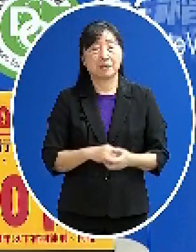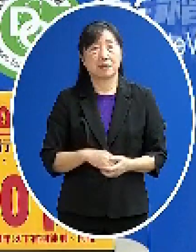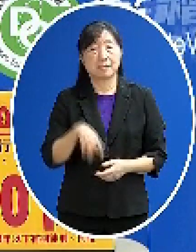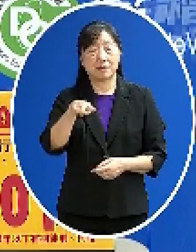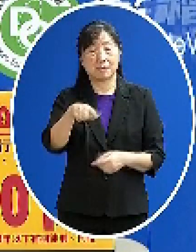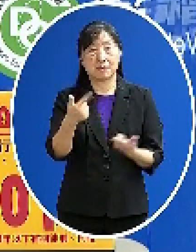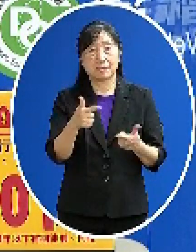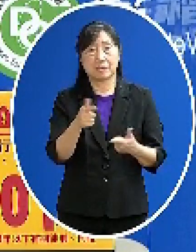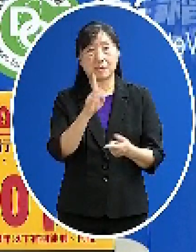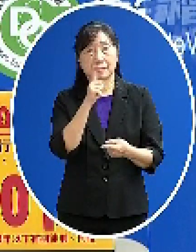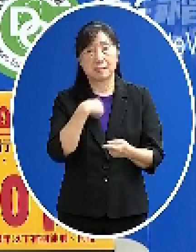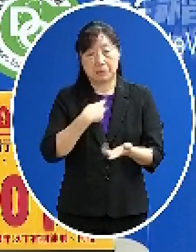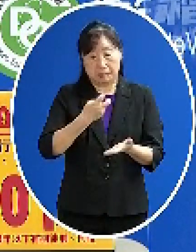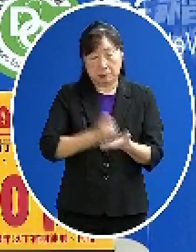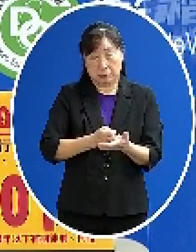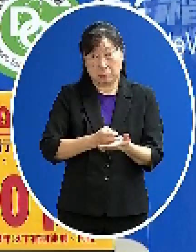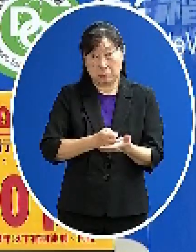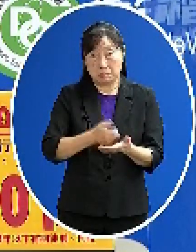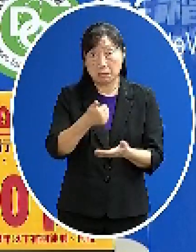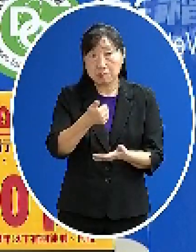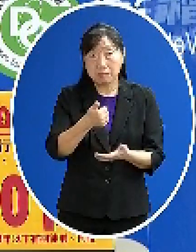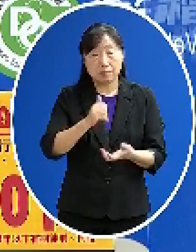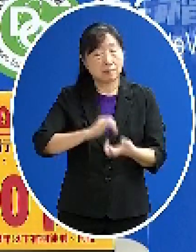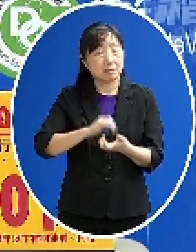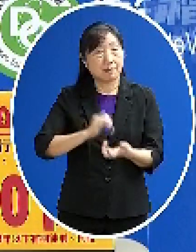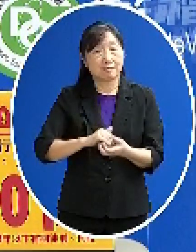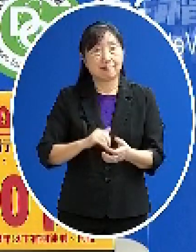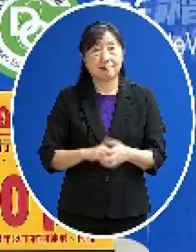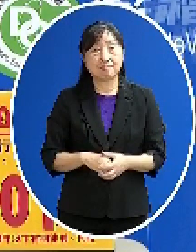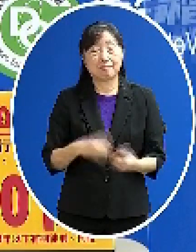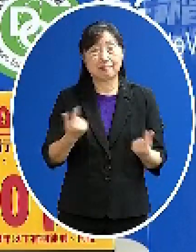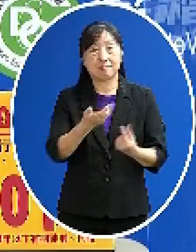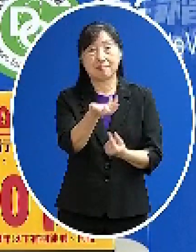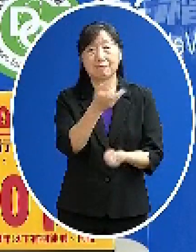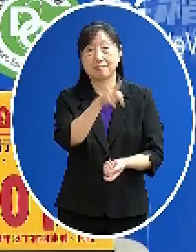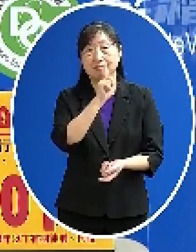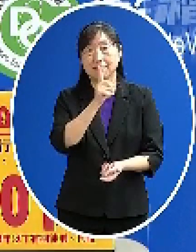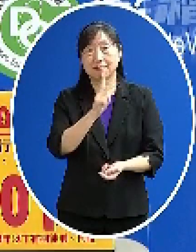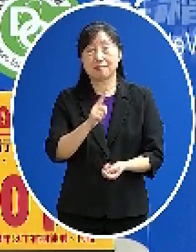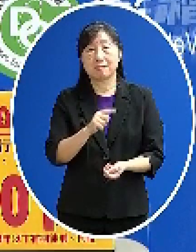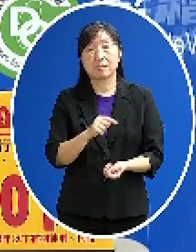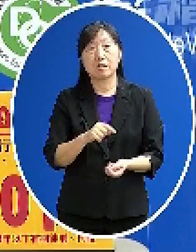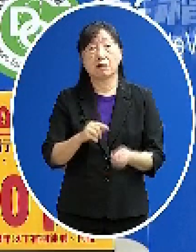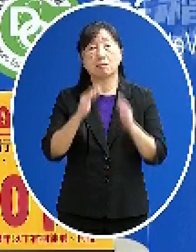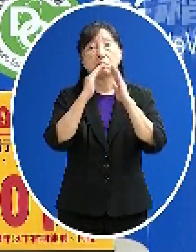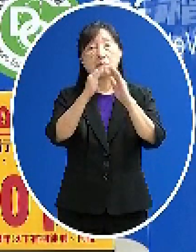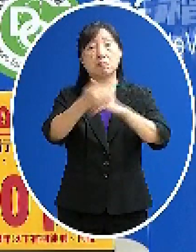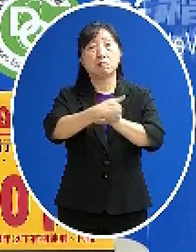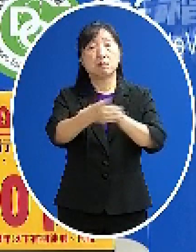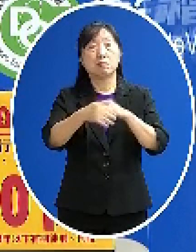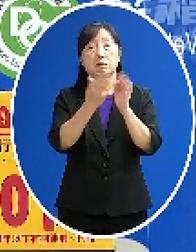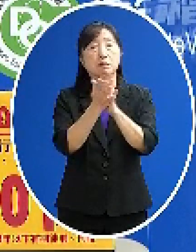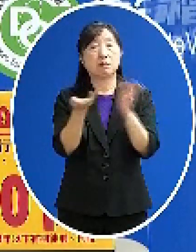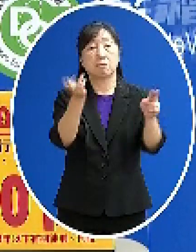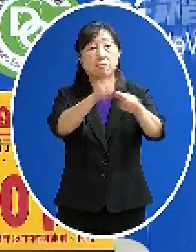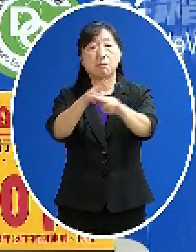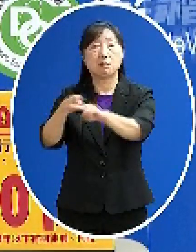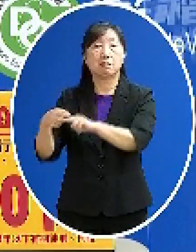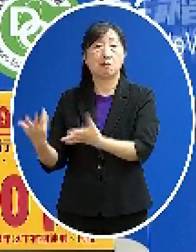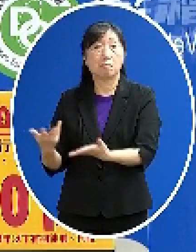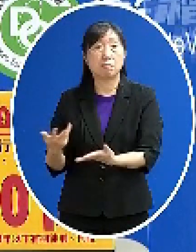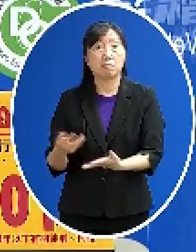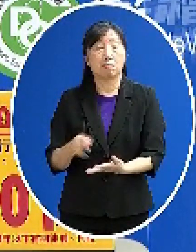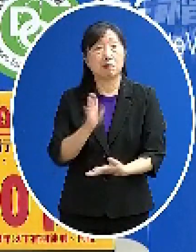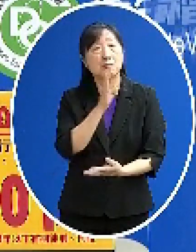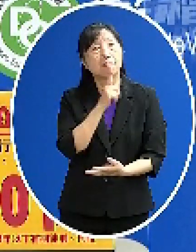說越言越好越言就是規定 就像你剛剛講的 就乾脆就封城那大家能夠被關得